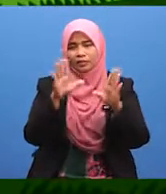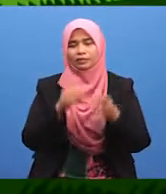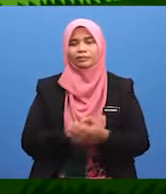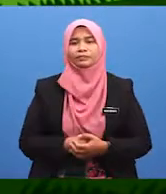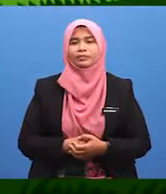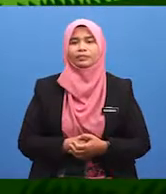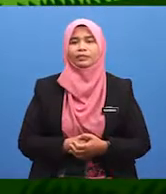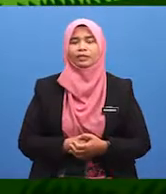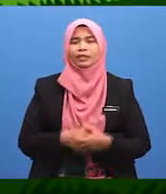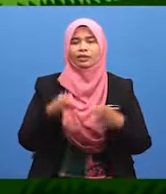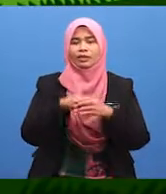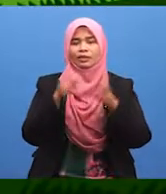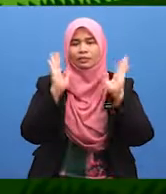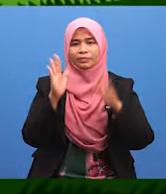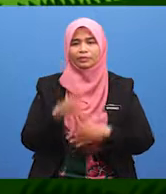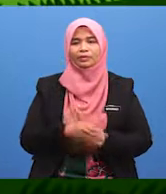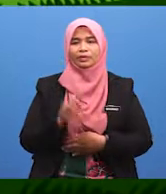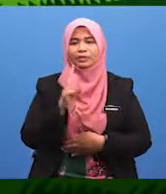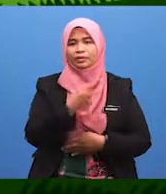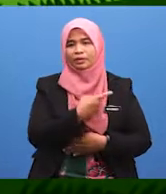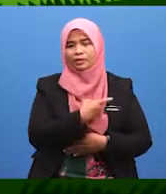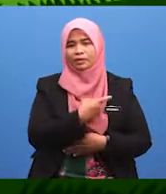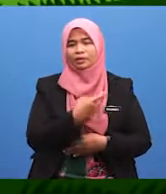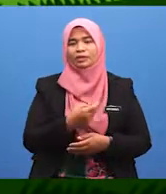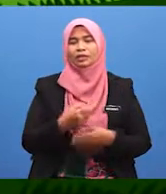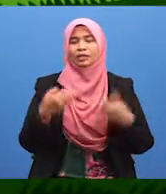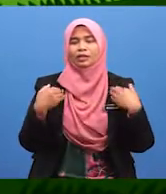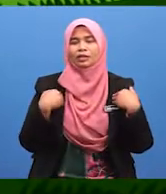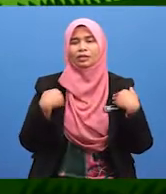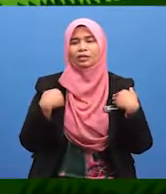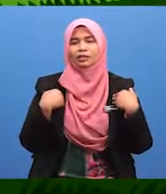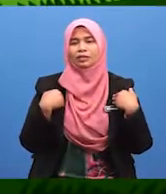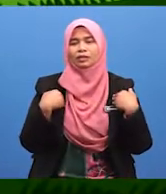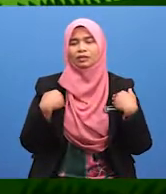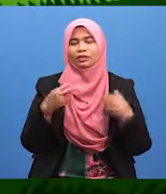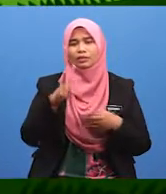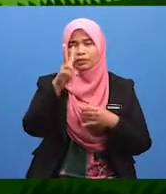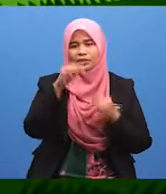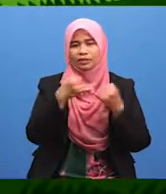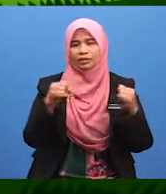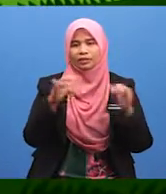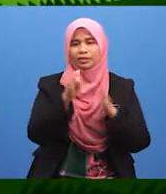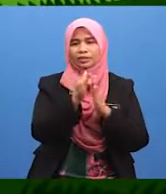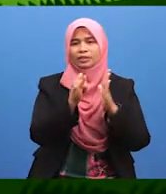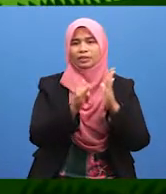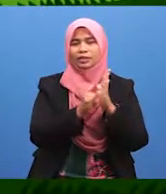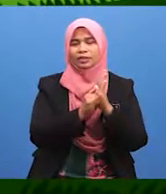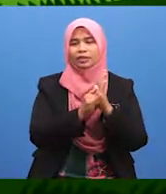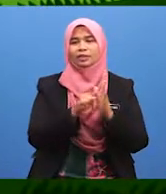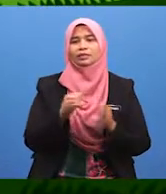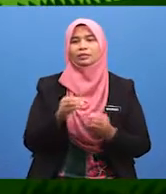penerangan dalam solat kita. Ada mempunyai dua jenis syarat.